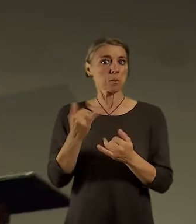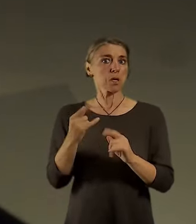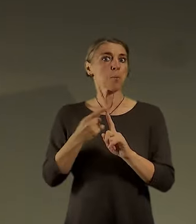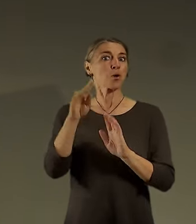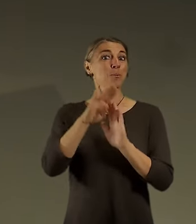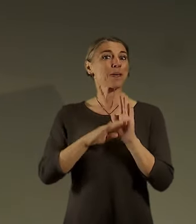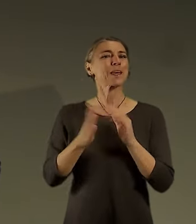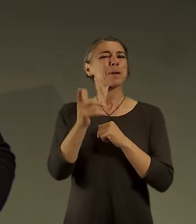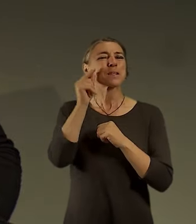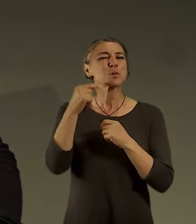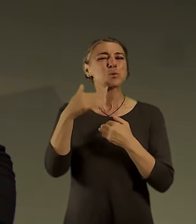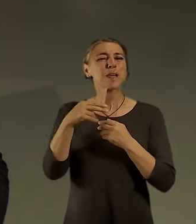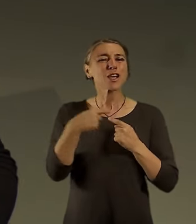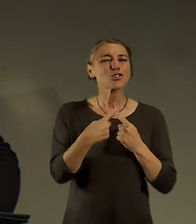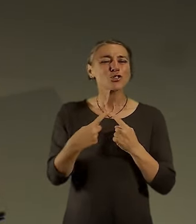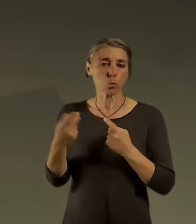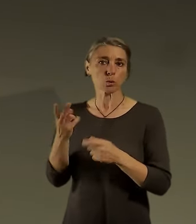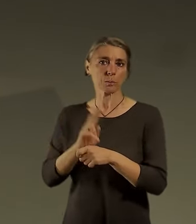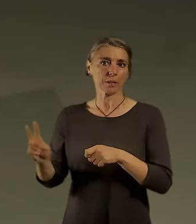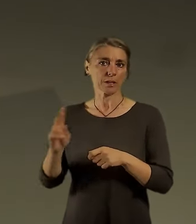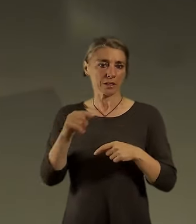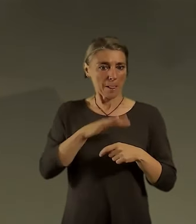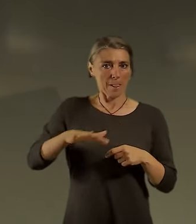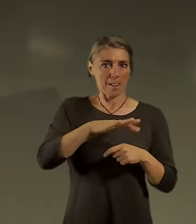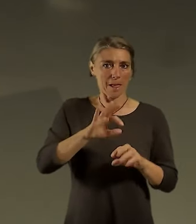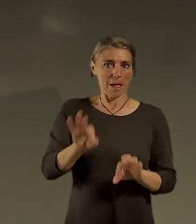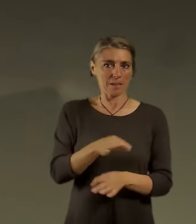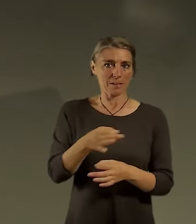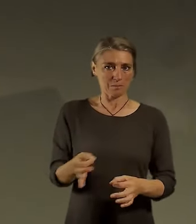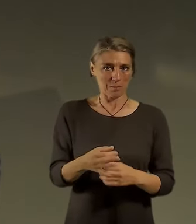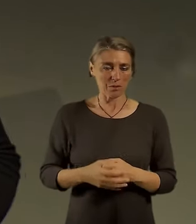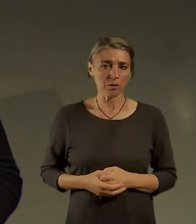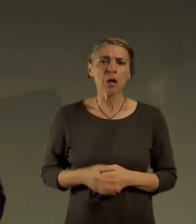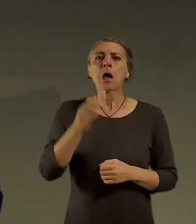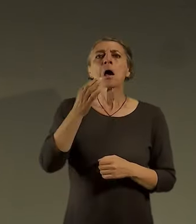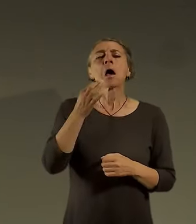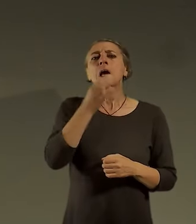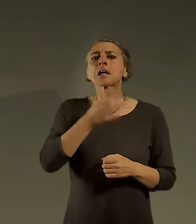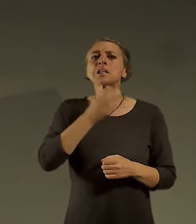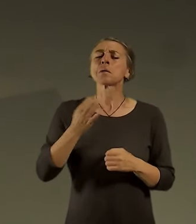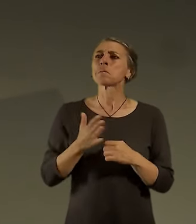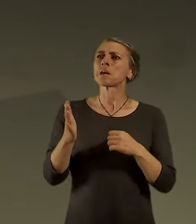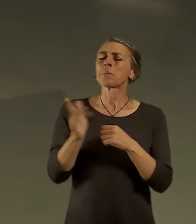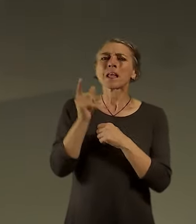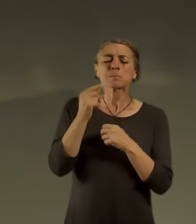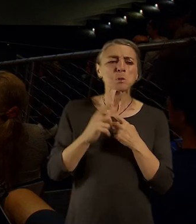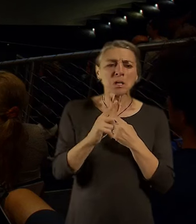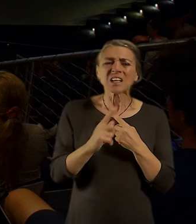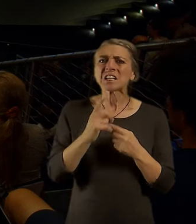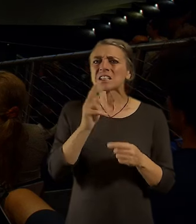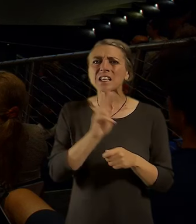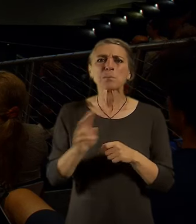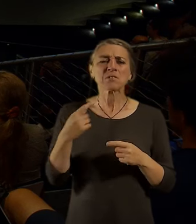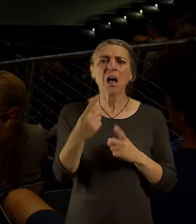samozřejmě neznamená to, že pokud někde něco není do těch 15-minut, takže v Praze začneme v centru bourat a uděláme to tam,